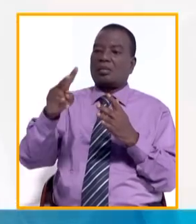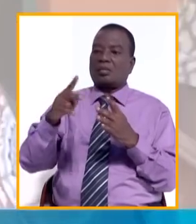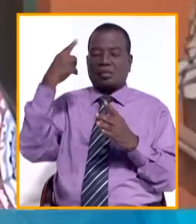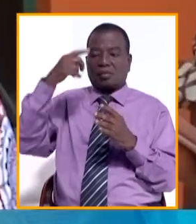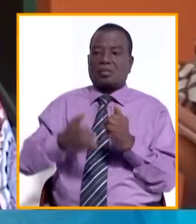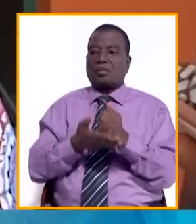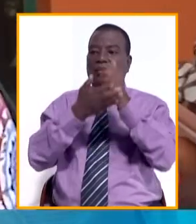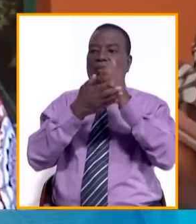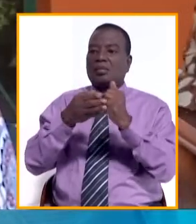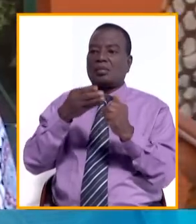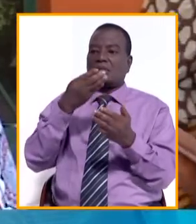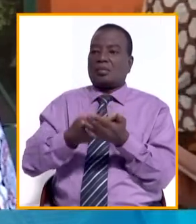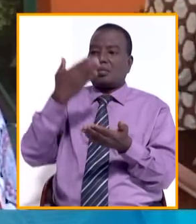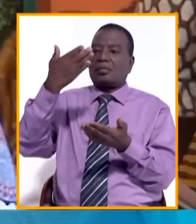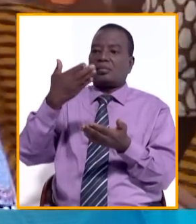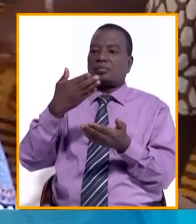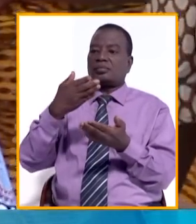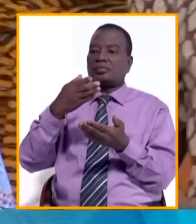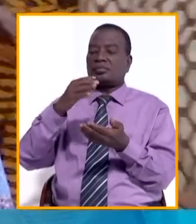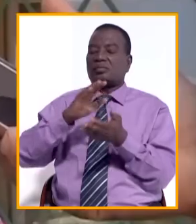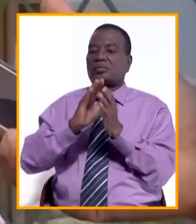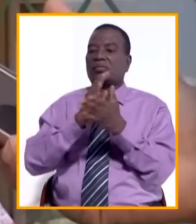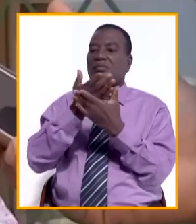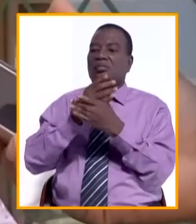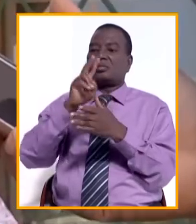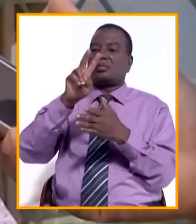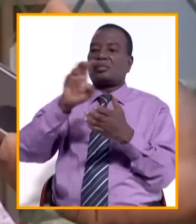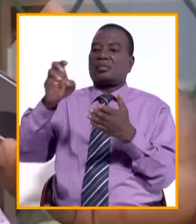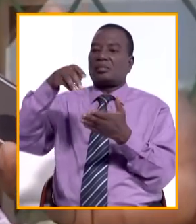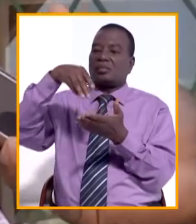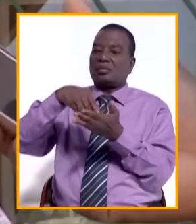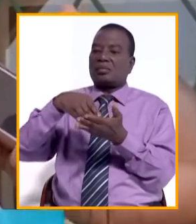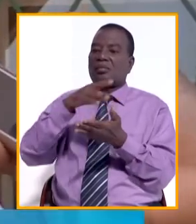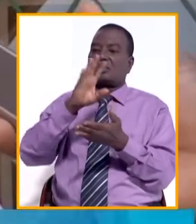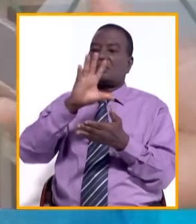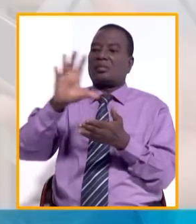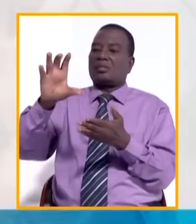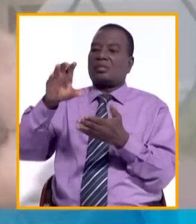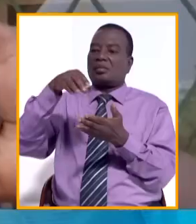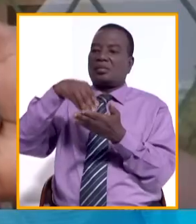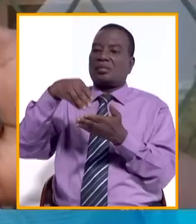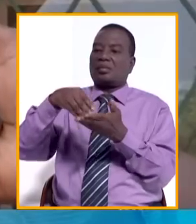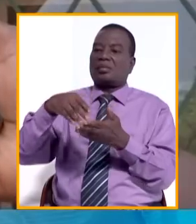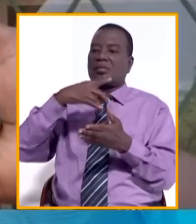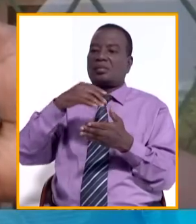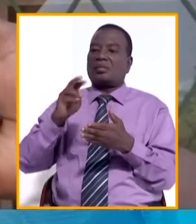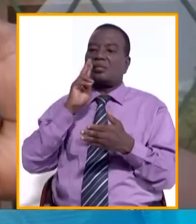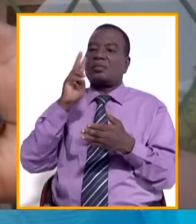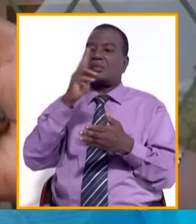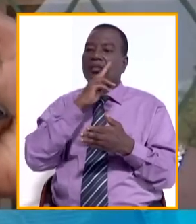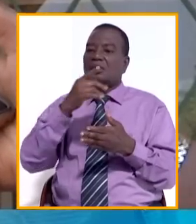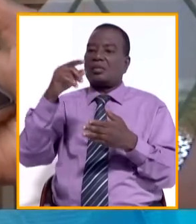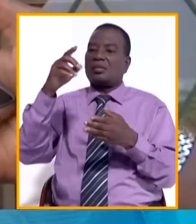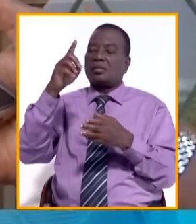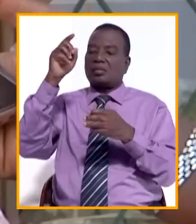les aider. Le montant varie entre 100 000 et 500 000. J'ai un maquis, resto, donc j'ai besoin du prêt